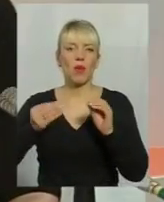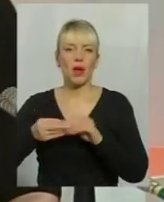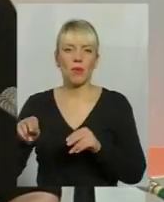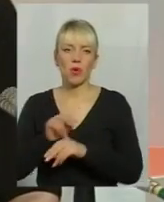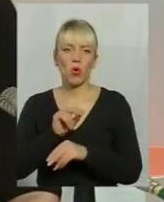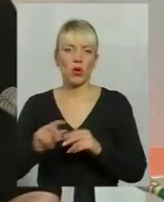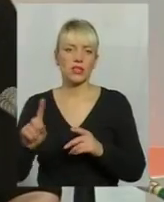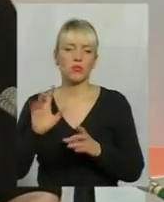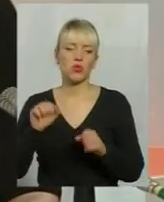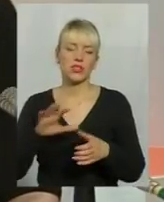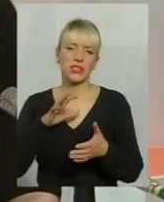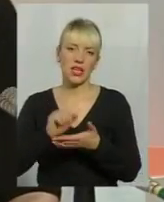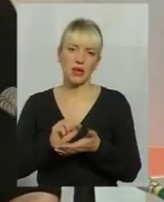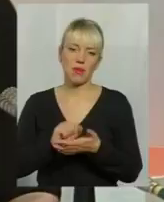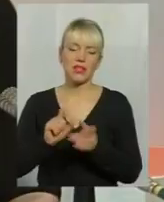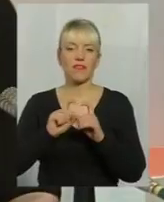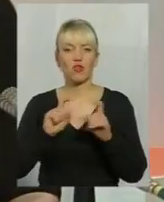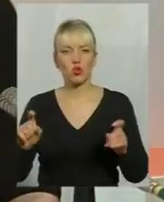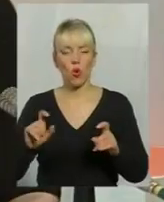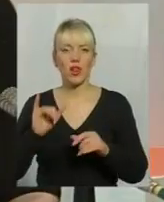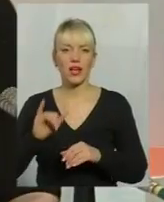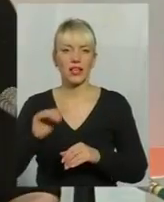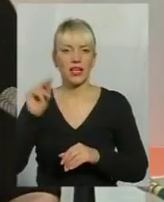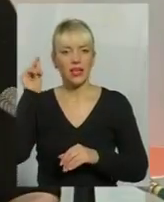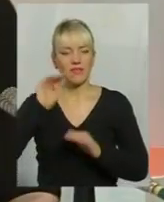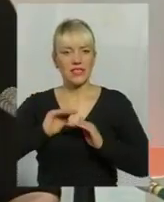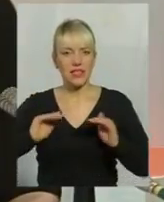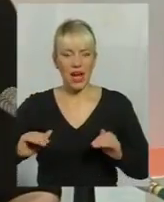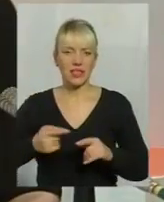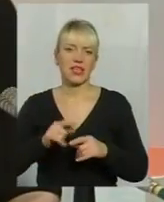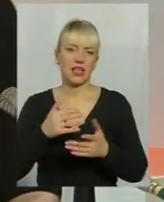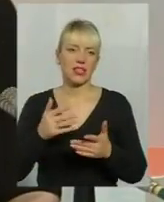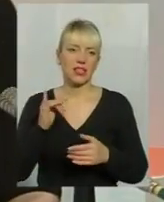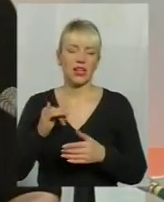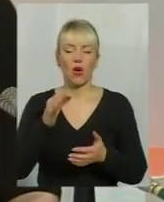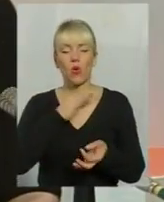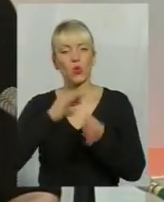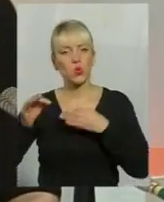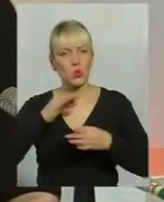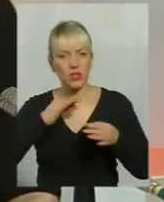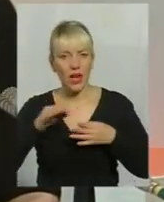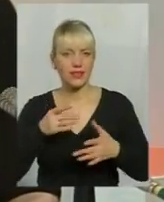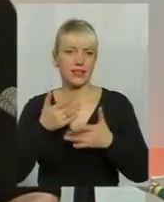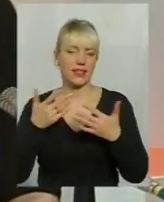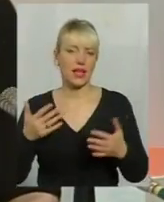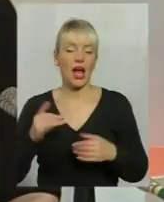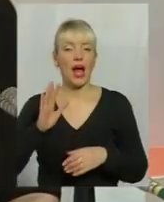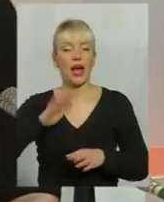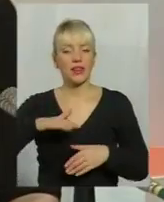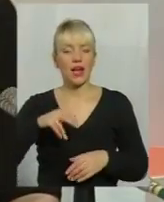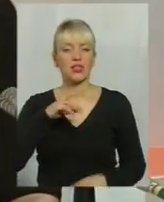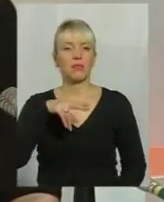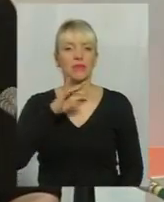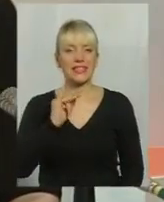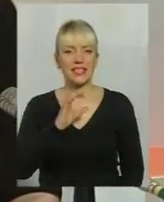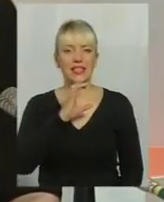може займатися в школах, в садиках, консультациями психологическими. Дальше йде психотерапевт.